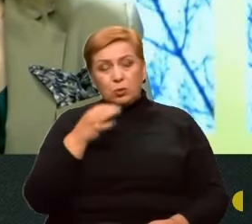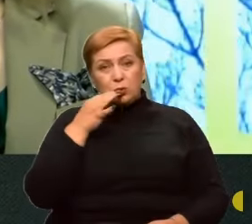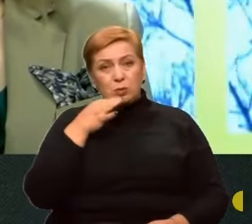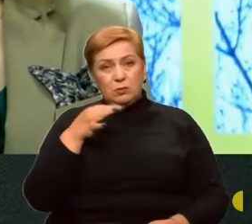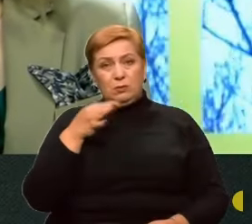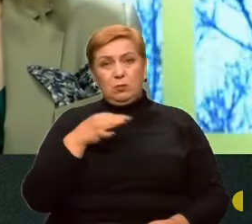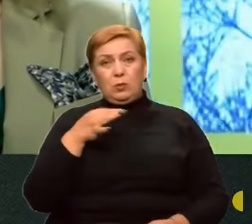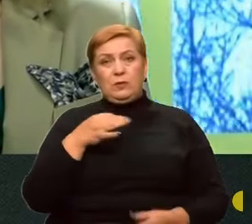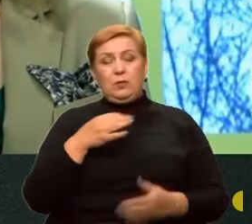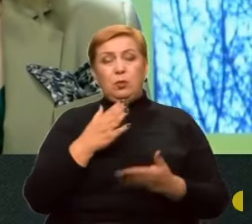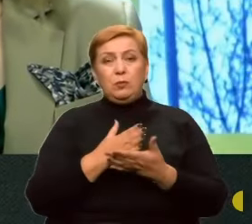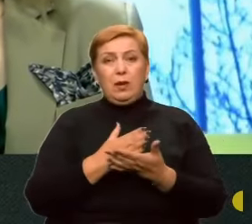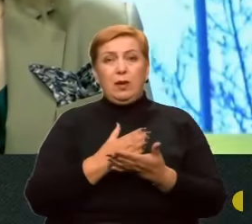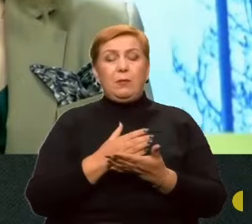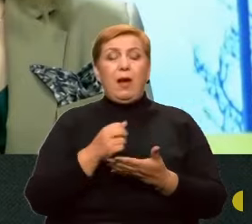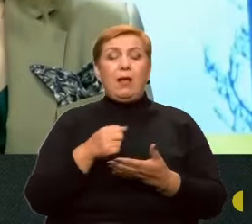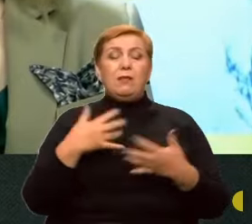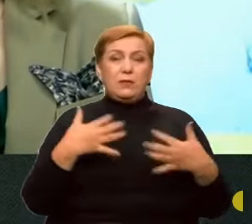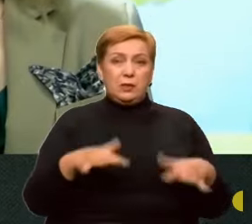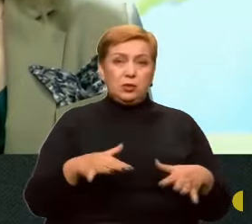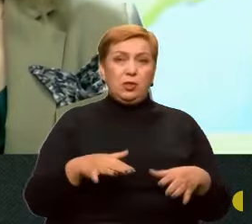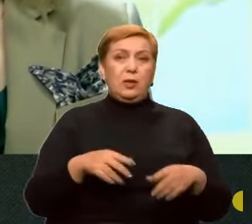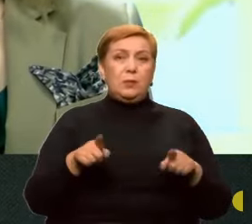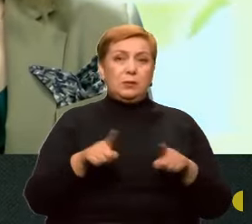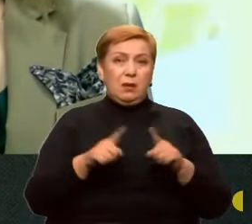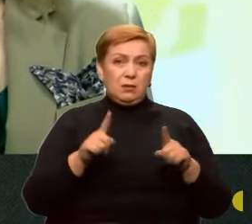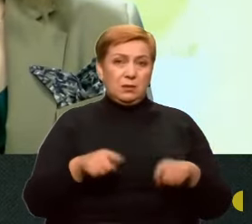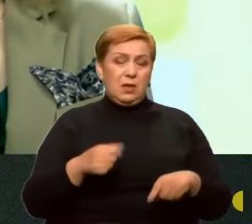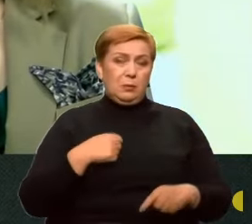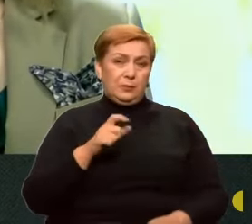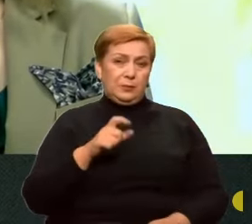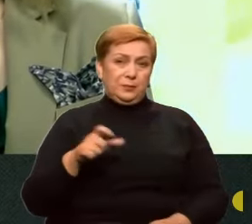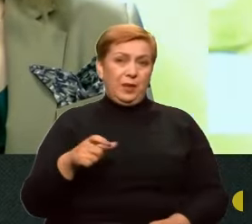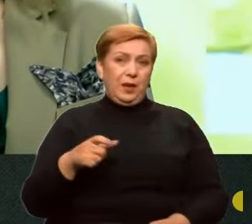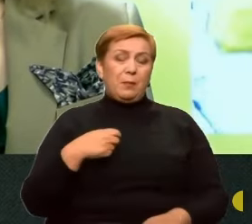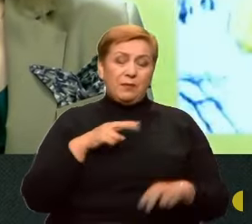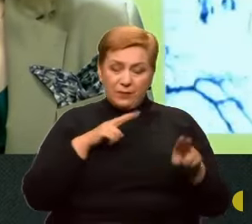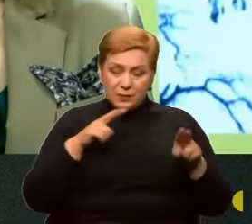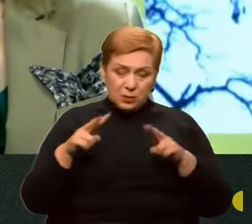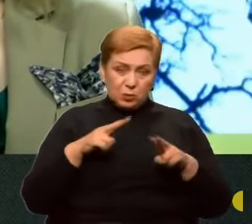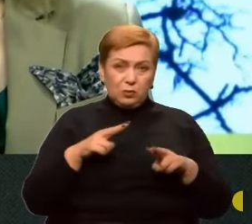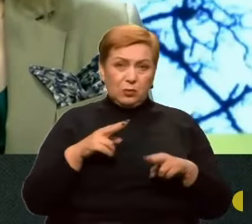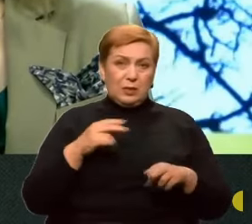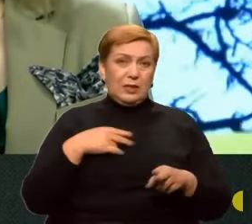побратимів, але, знову таки, відслідковуємо, намагаються знищувати їхні ці мобільні так звані розрахунки.